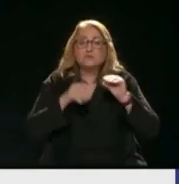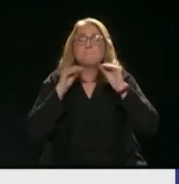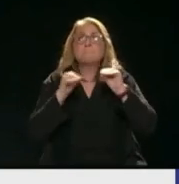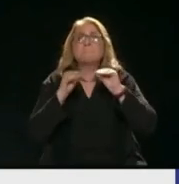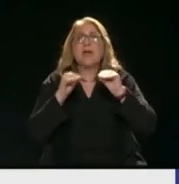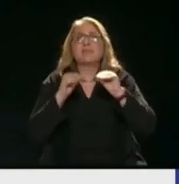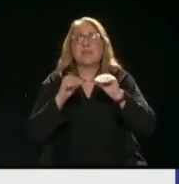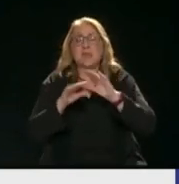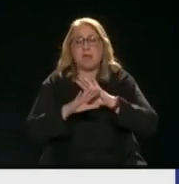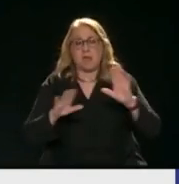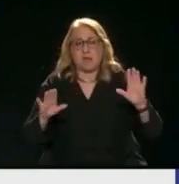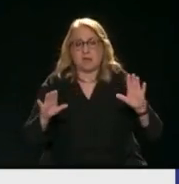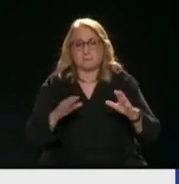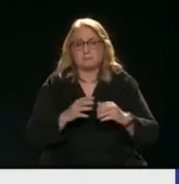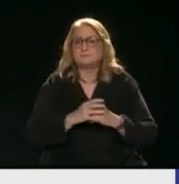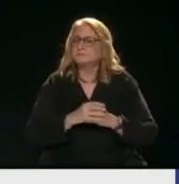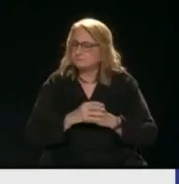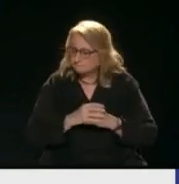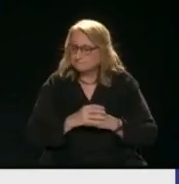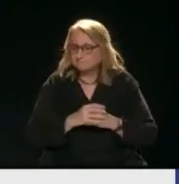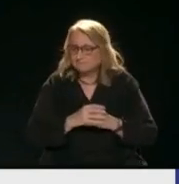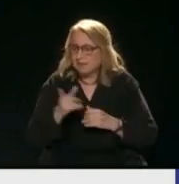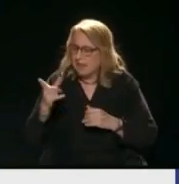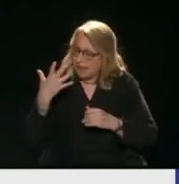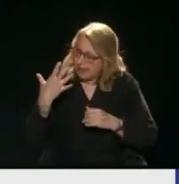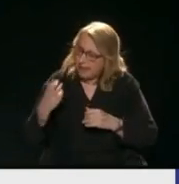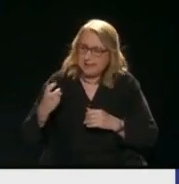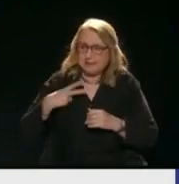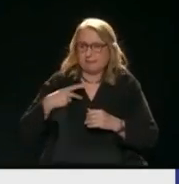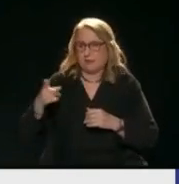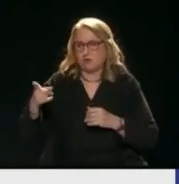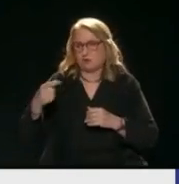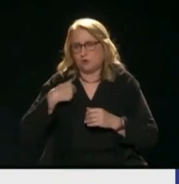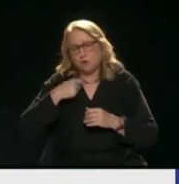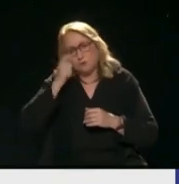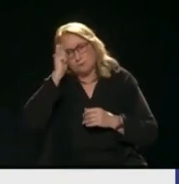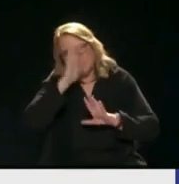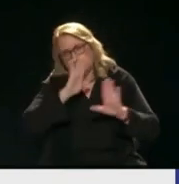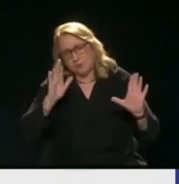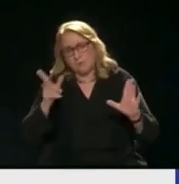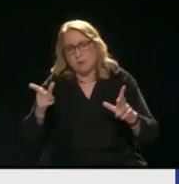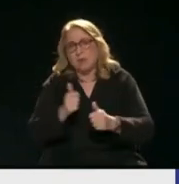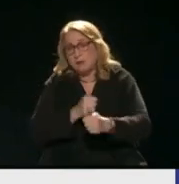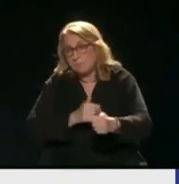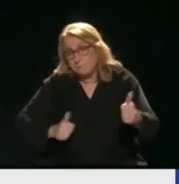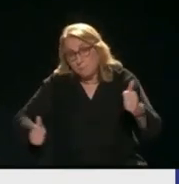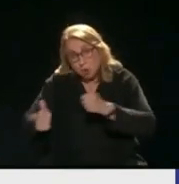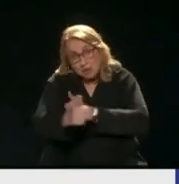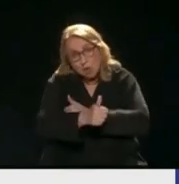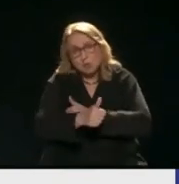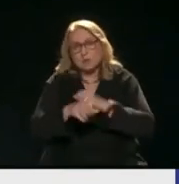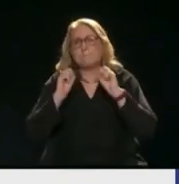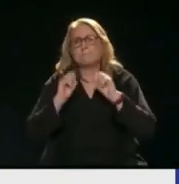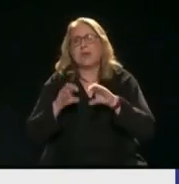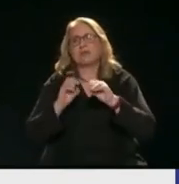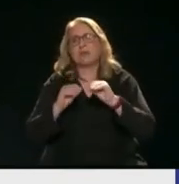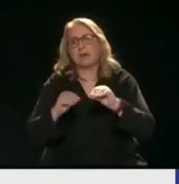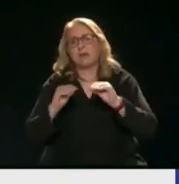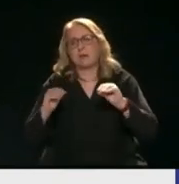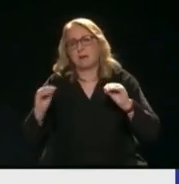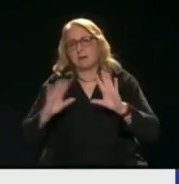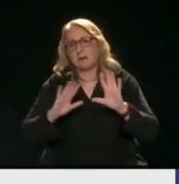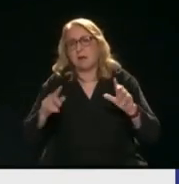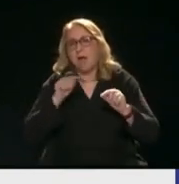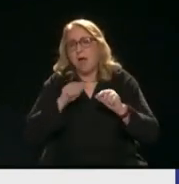διαφωνήσει κανείς Μαζί σας με την έννοια Το προτερότερα Βάζετε την παιδεία Γιατί η παιδεία είναι η συνέχεια Η συνέχειά μας